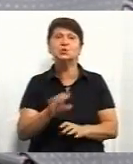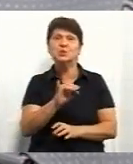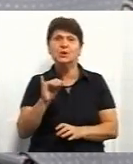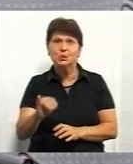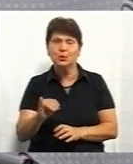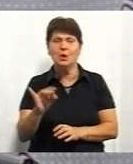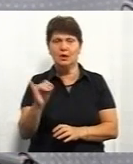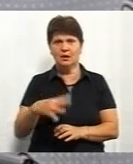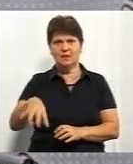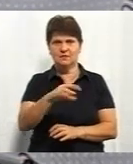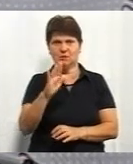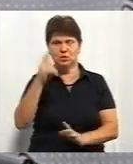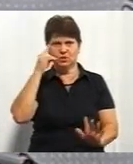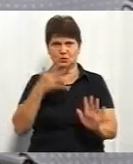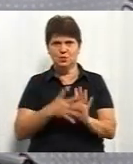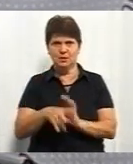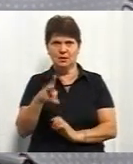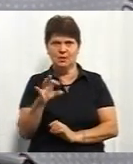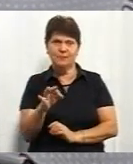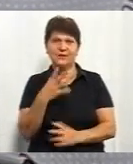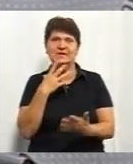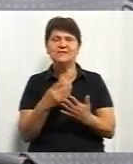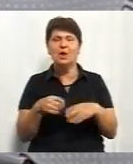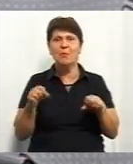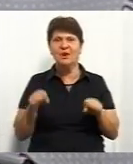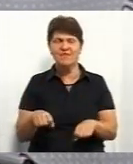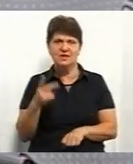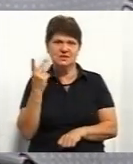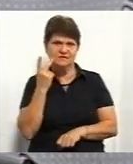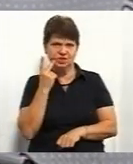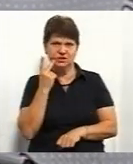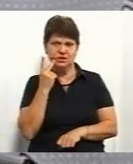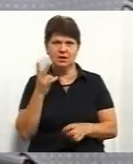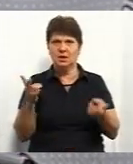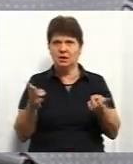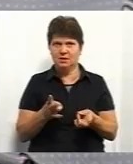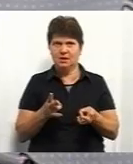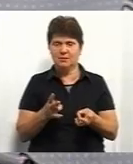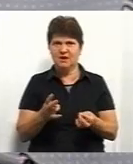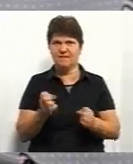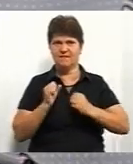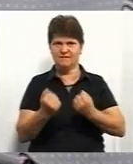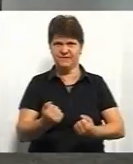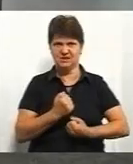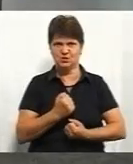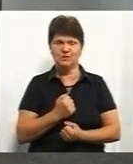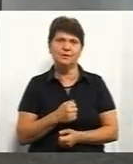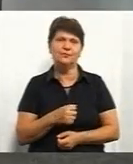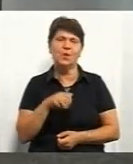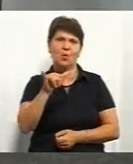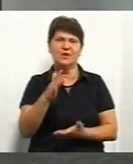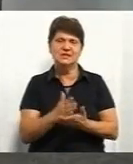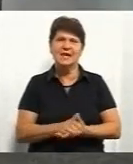все буде зрозуміло. Свої права завжди треба відстоювати. У вас є організація,